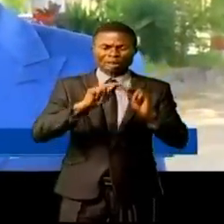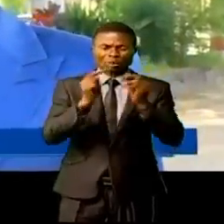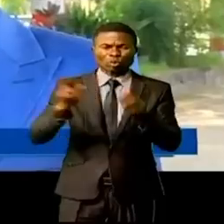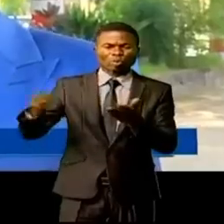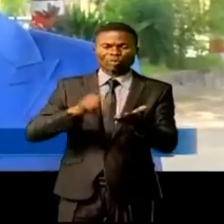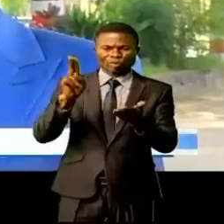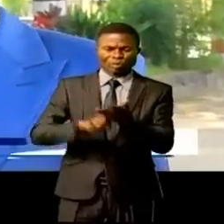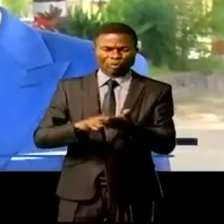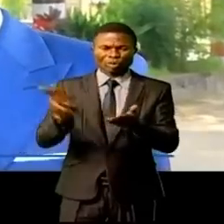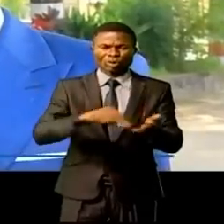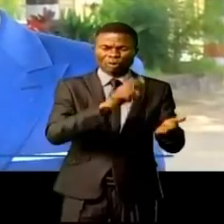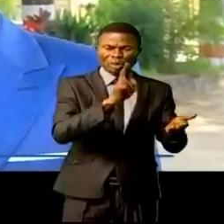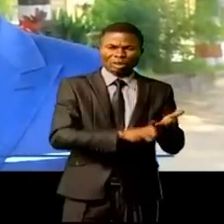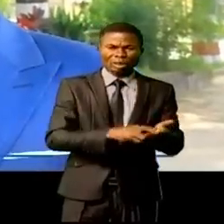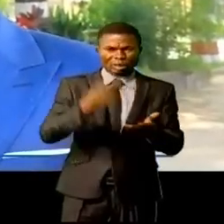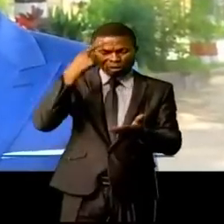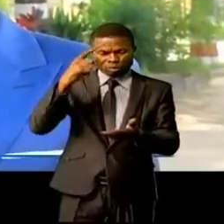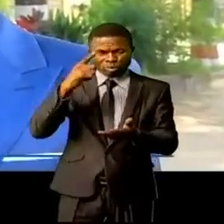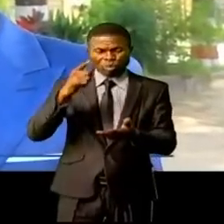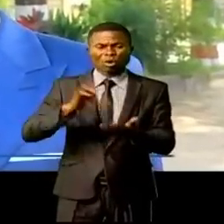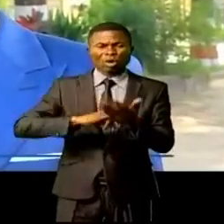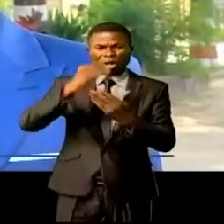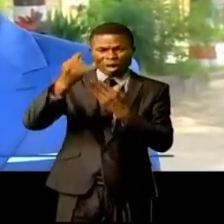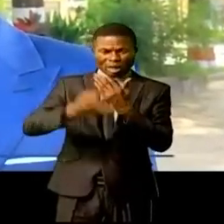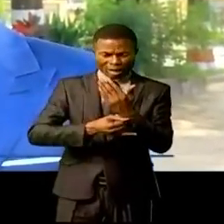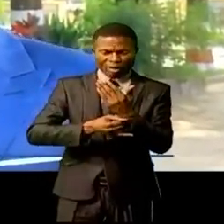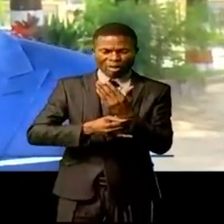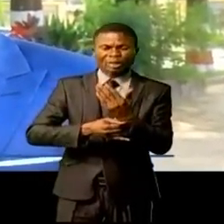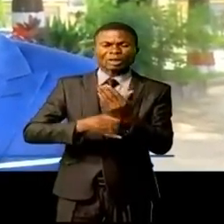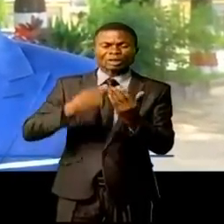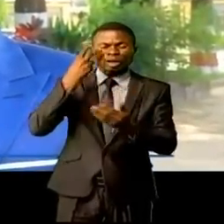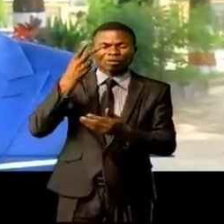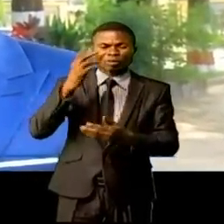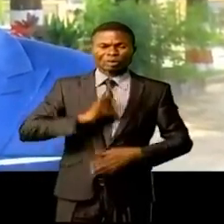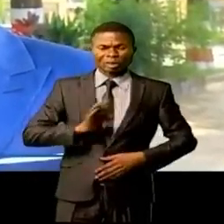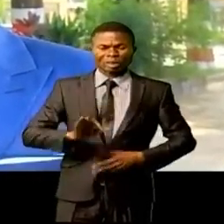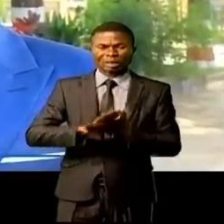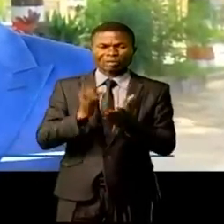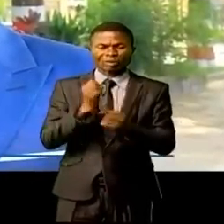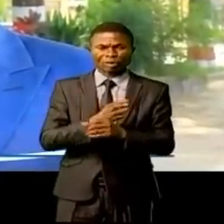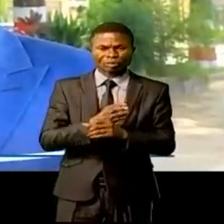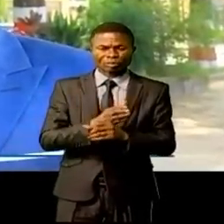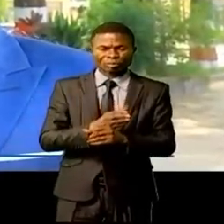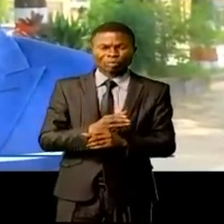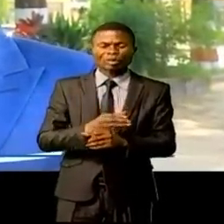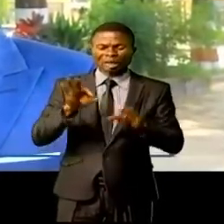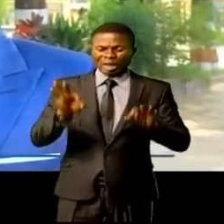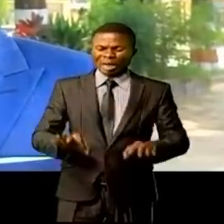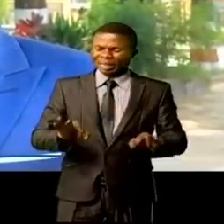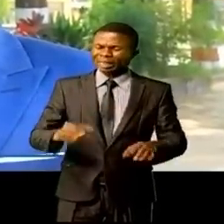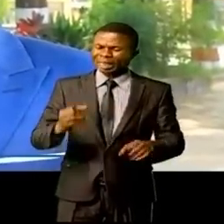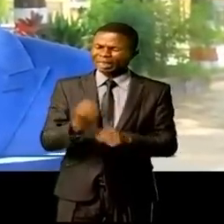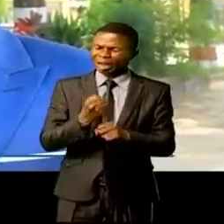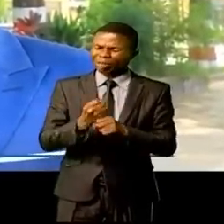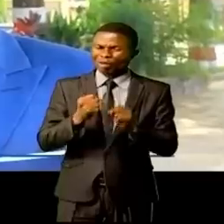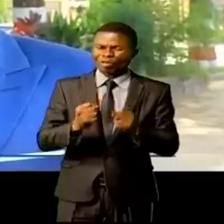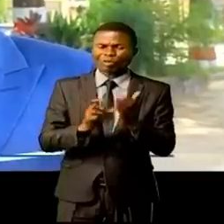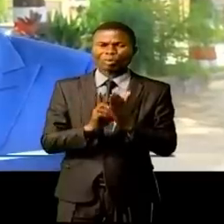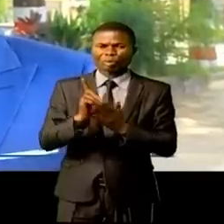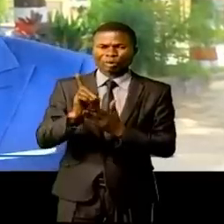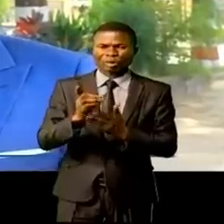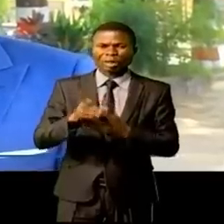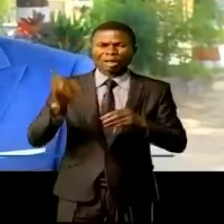afin de matérialiser la vision du chef de l'État de faire la revanche du sol sur les sous-sols. La population